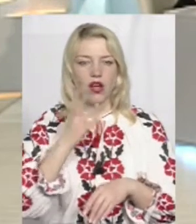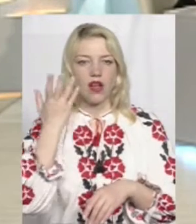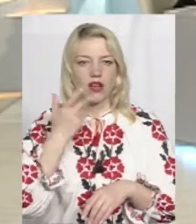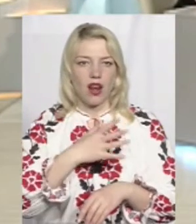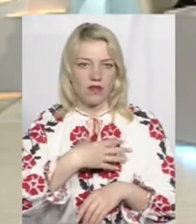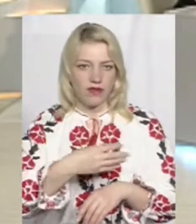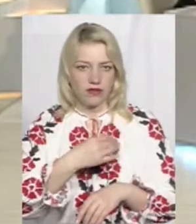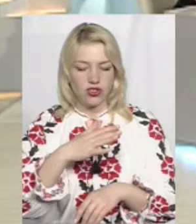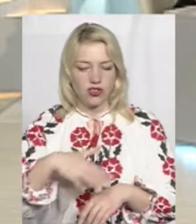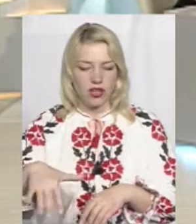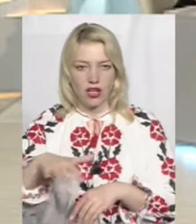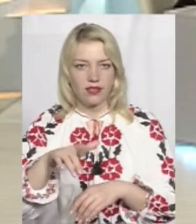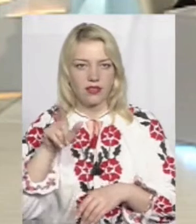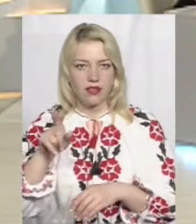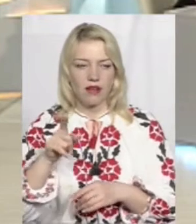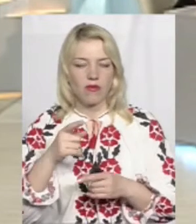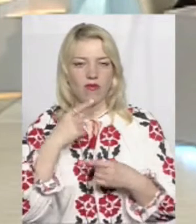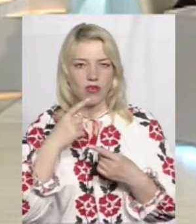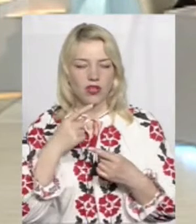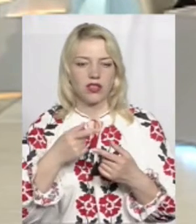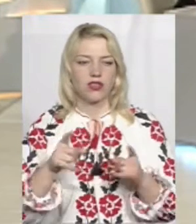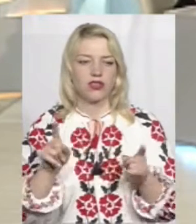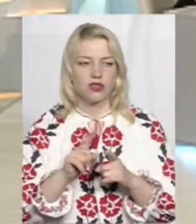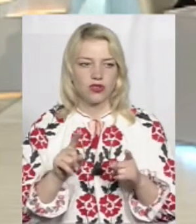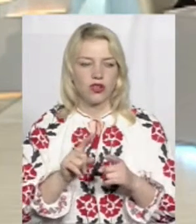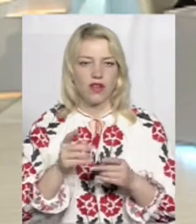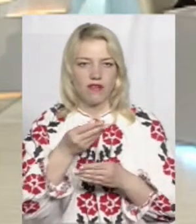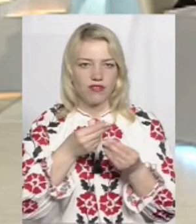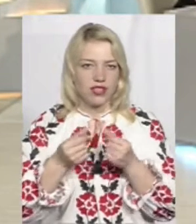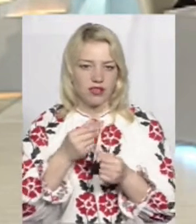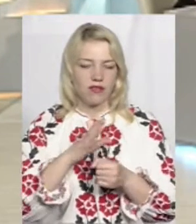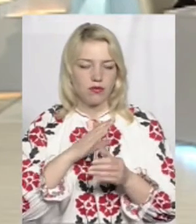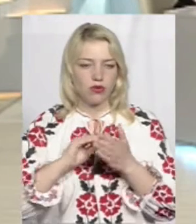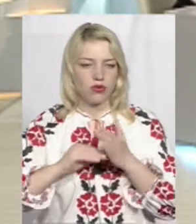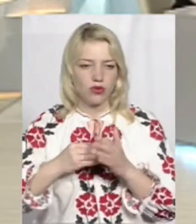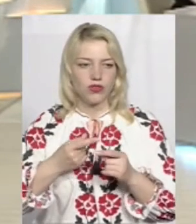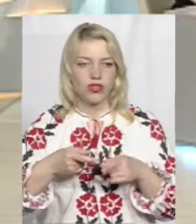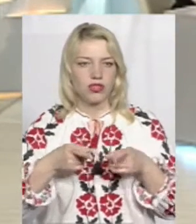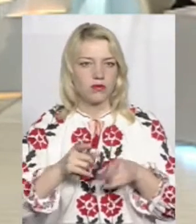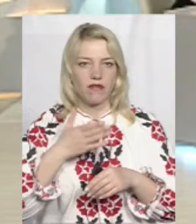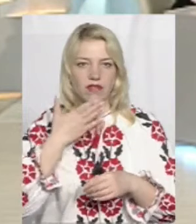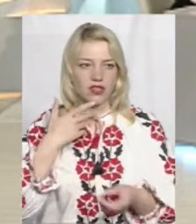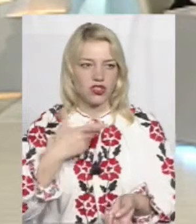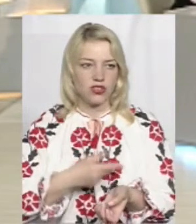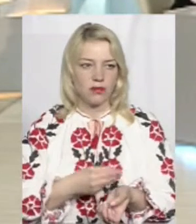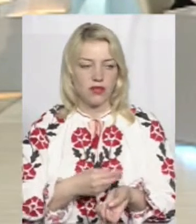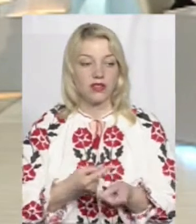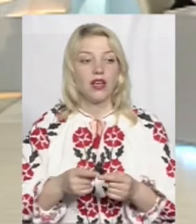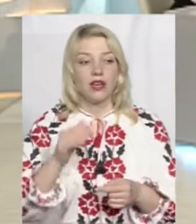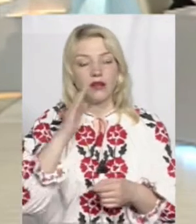Львівщини, що там дійсно з'ясувалося, що багато дітей мали, ну, фіктивні, скажімо, довідки, насправді не були щеплені і батьки